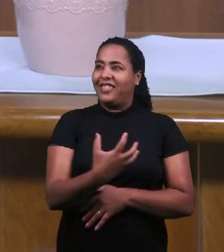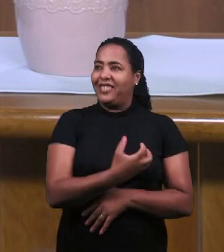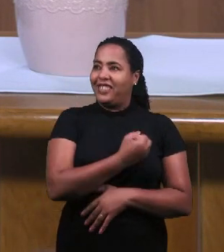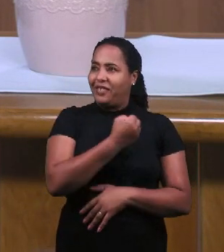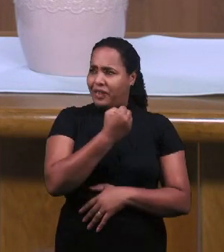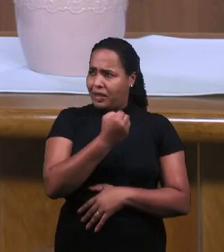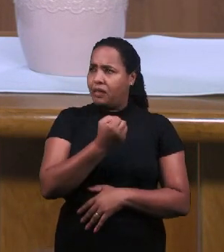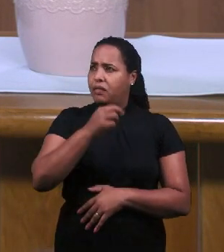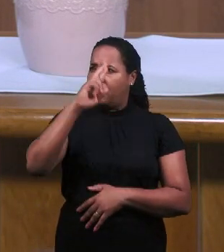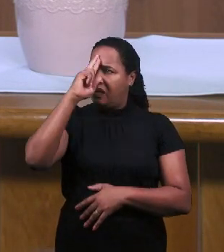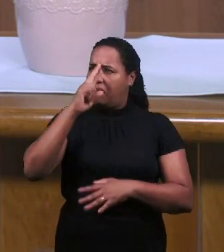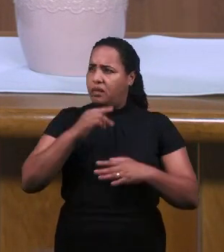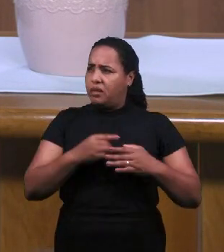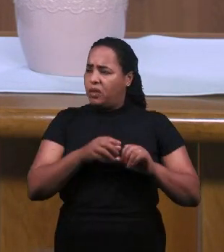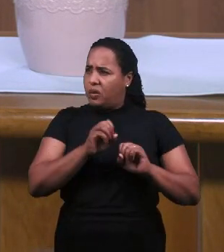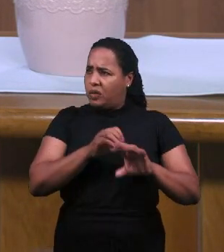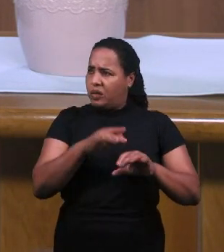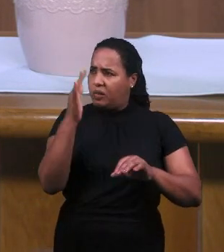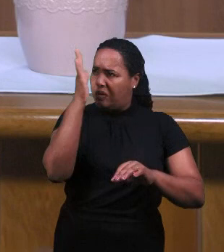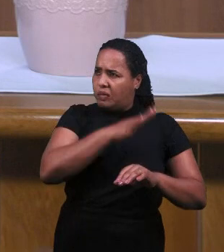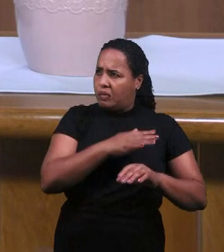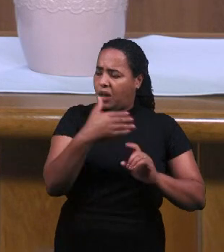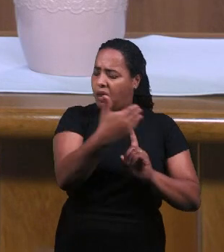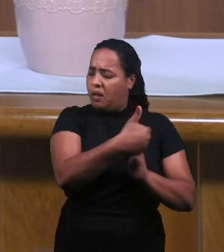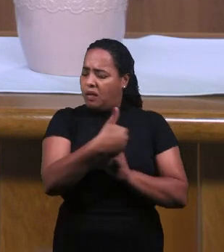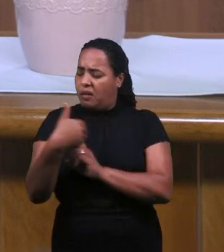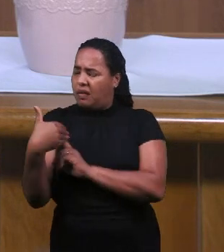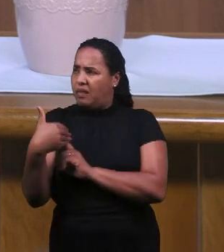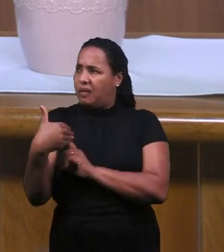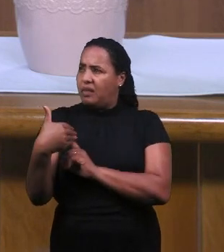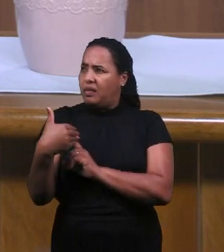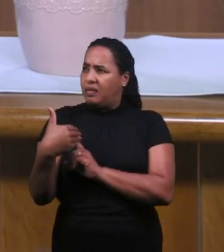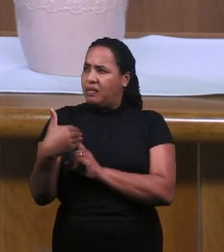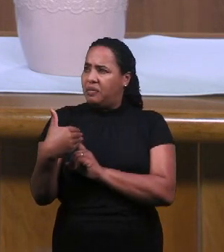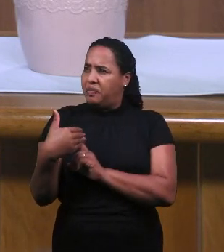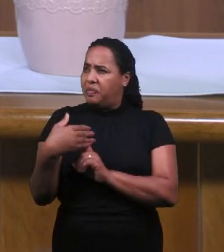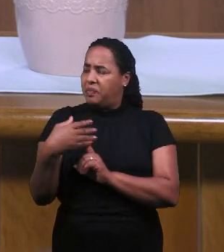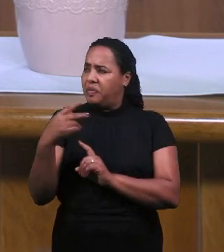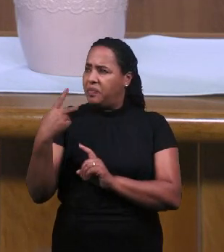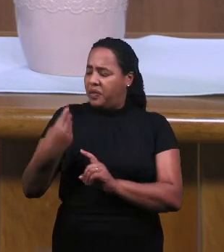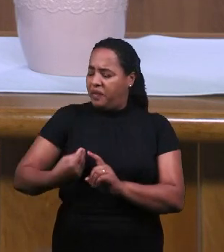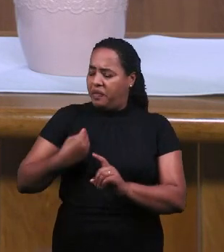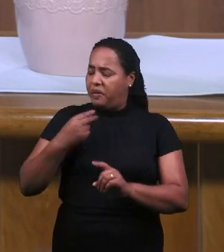мог переживать встречу с Иисусом. Избавь нас от лжеучений.